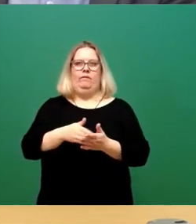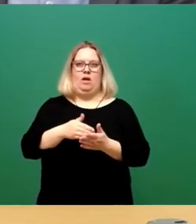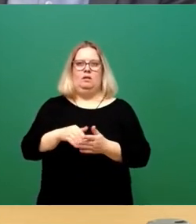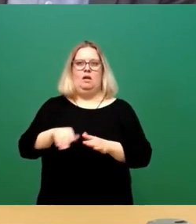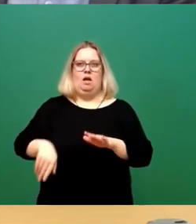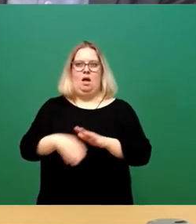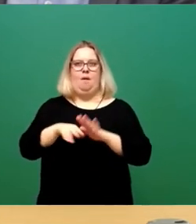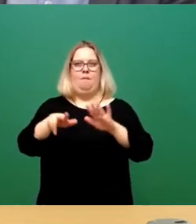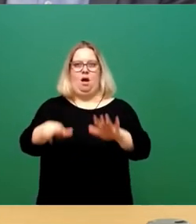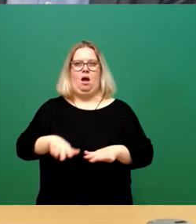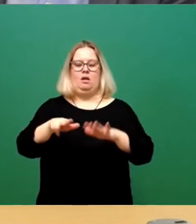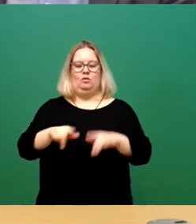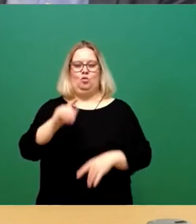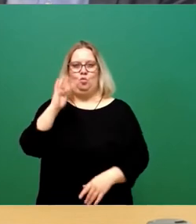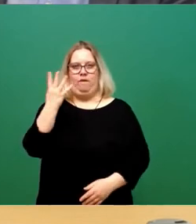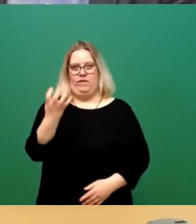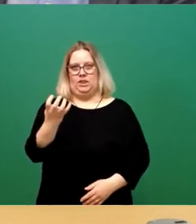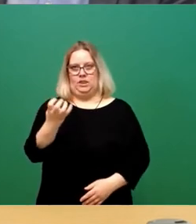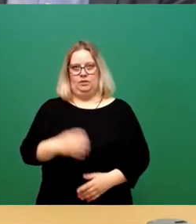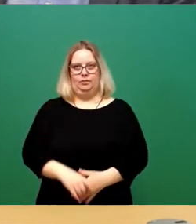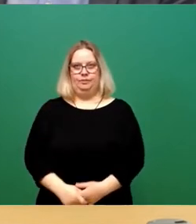Sitzung an dieser Stelle fort